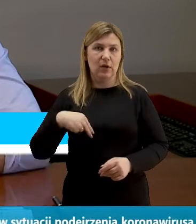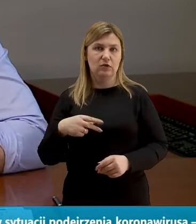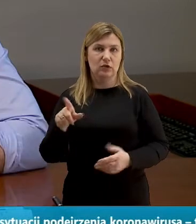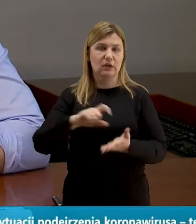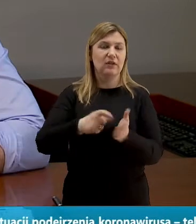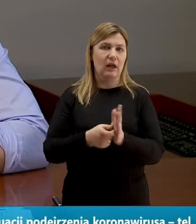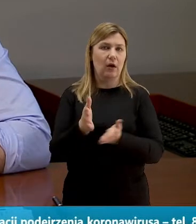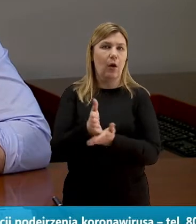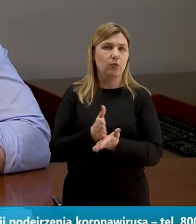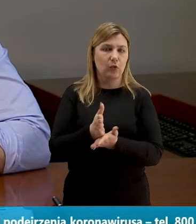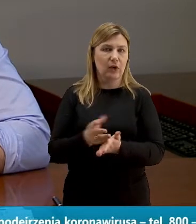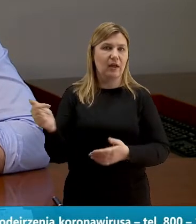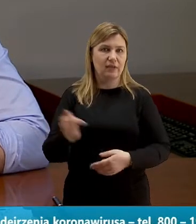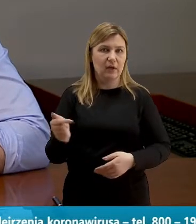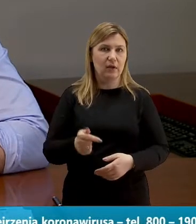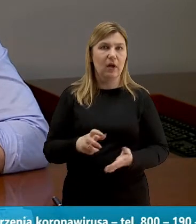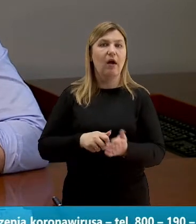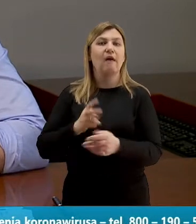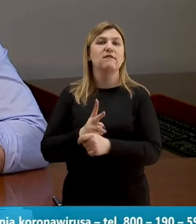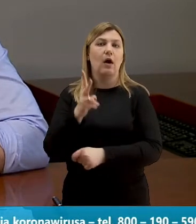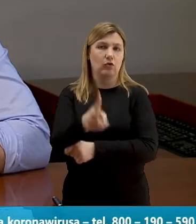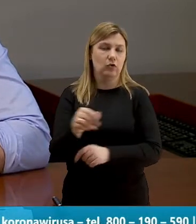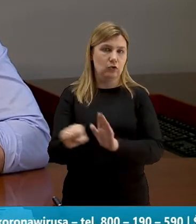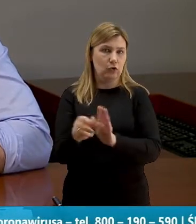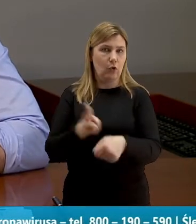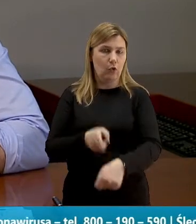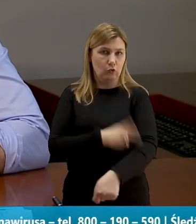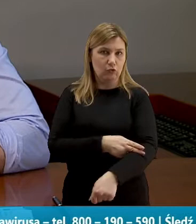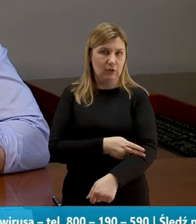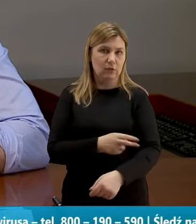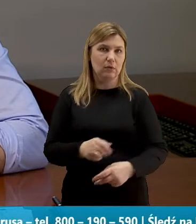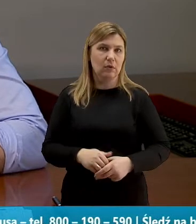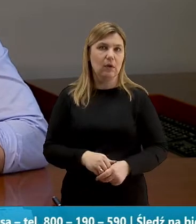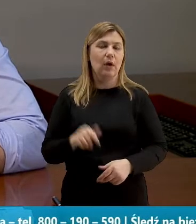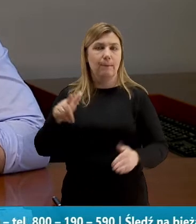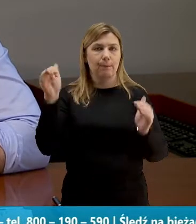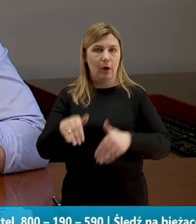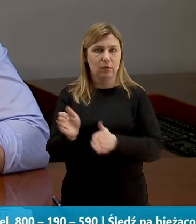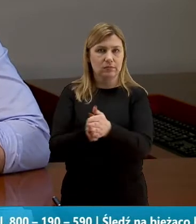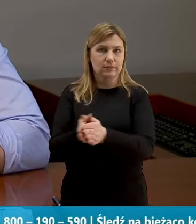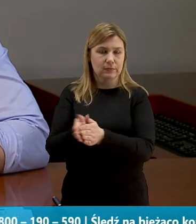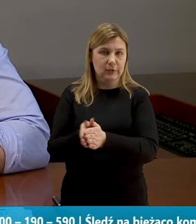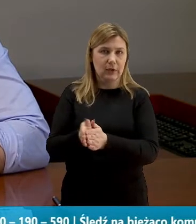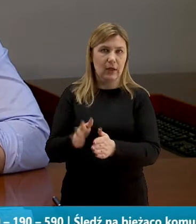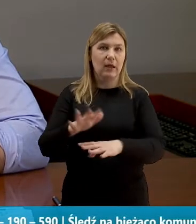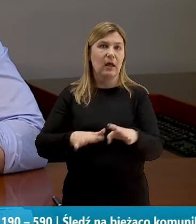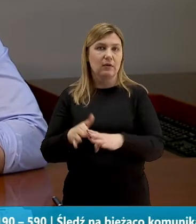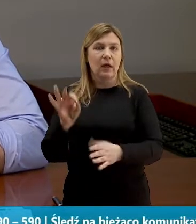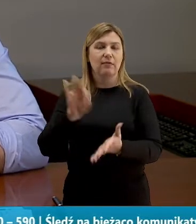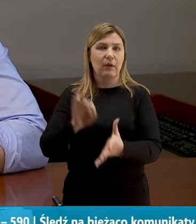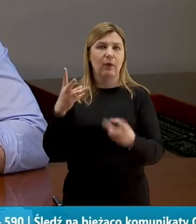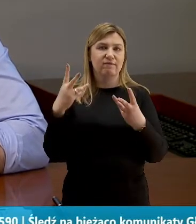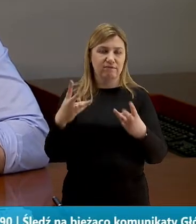interesantów zatem wchodząc do takiego pomieszczenia możemy zdezynfekować ręce na pewno jest to ważne i